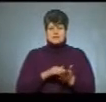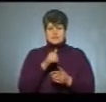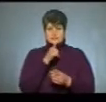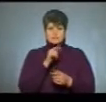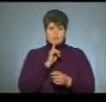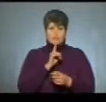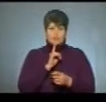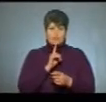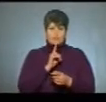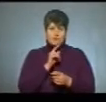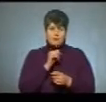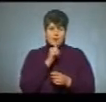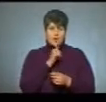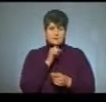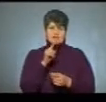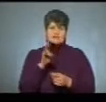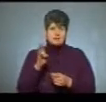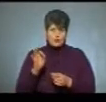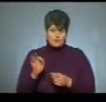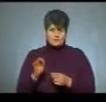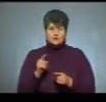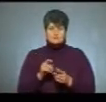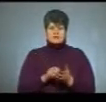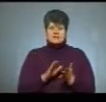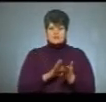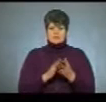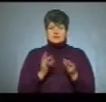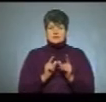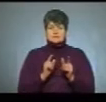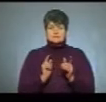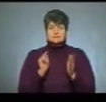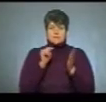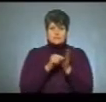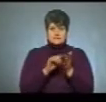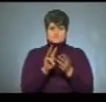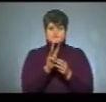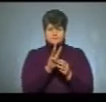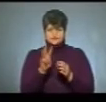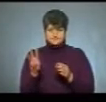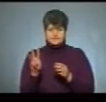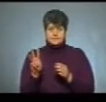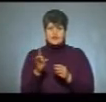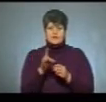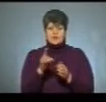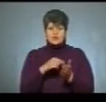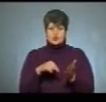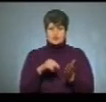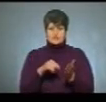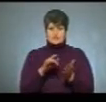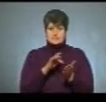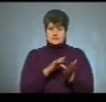Для того, щоб зареєструватися, потрібно зайти на сайт регіонального центру. В нашому випадку, для нашої області і для